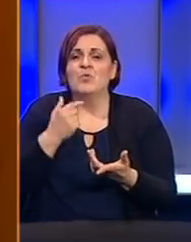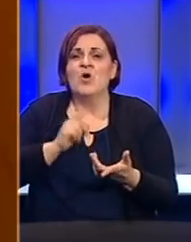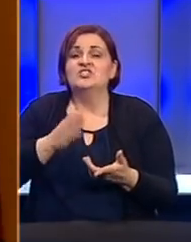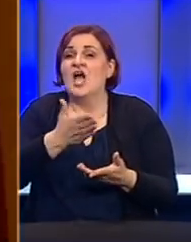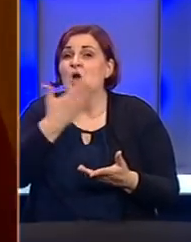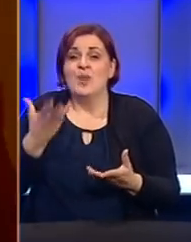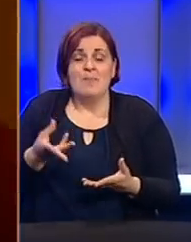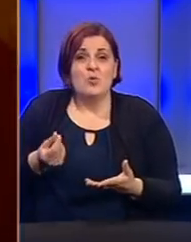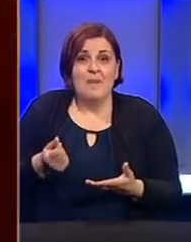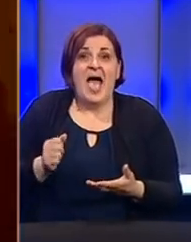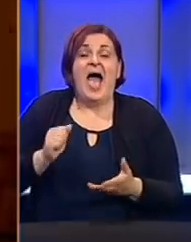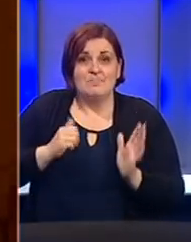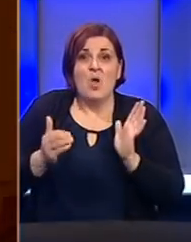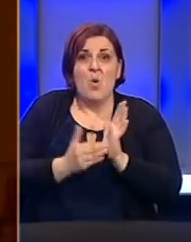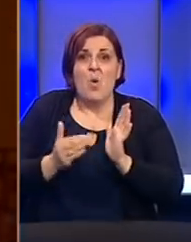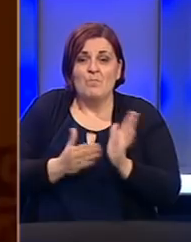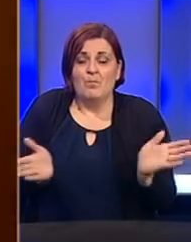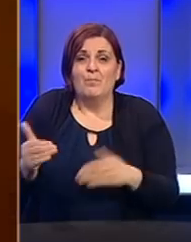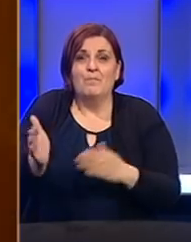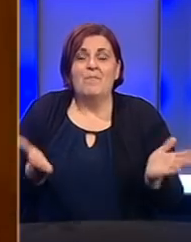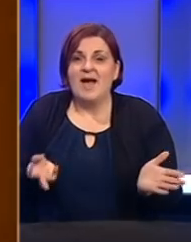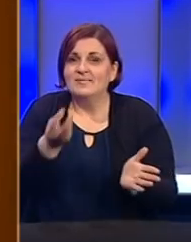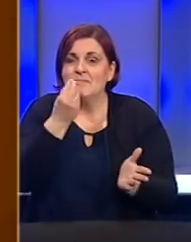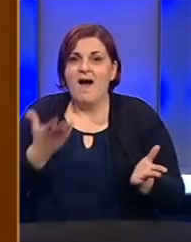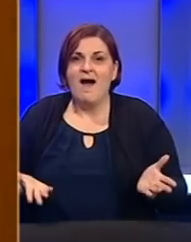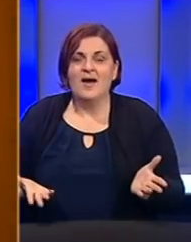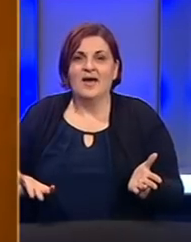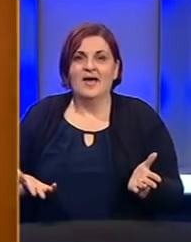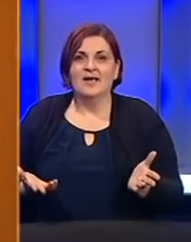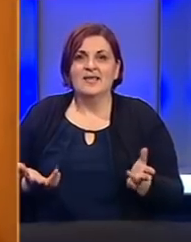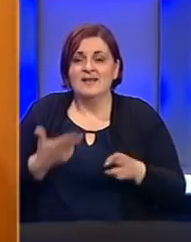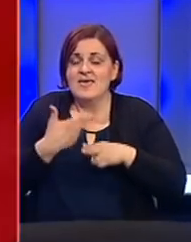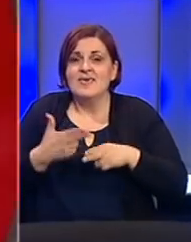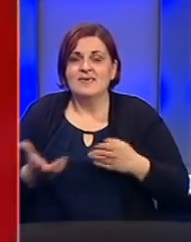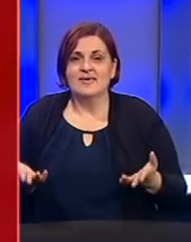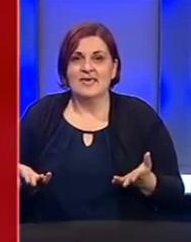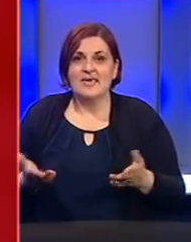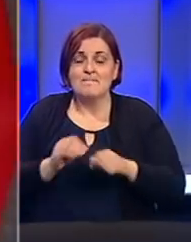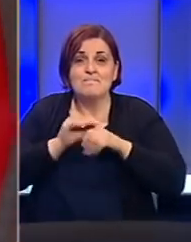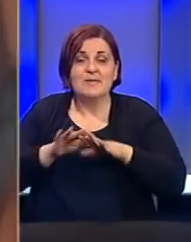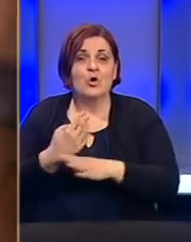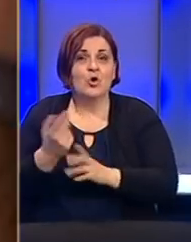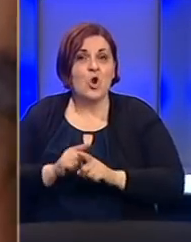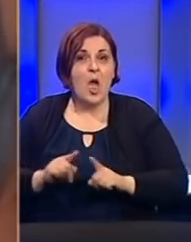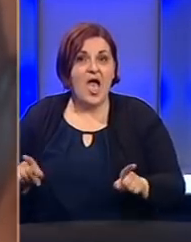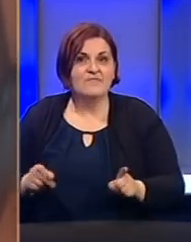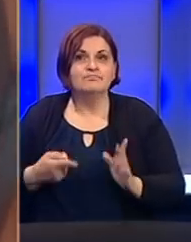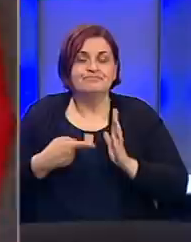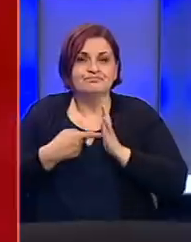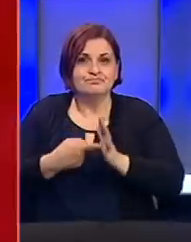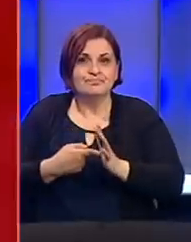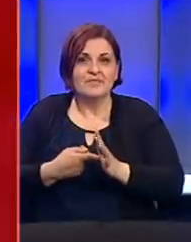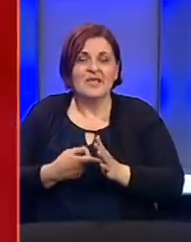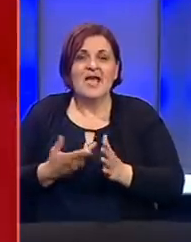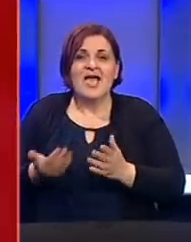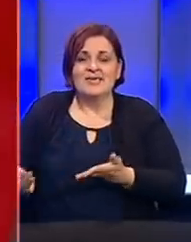koji nemaju novac i imaju potrebu za paketima hrane i higijene. Pandemija koronavirusa odrazila se i na